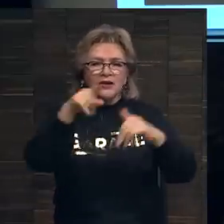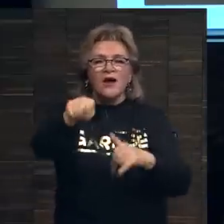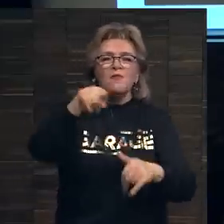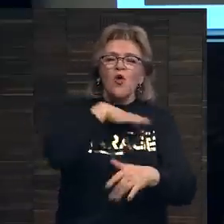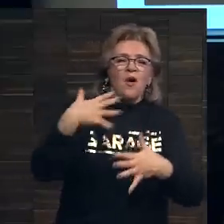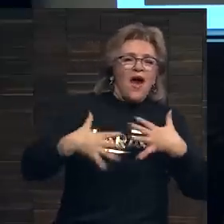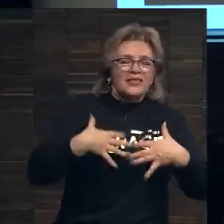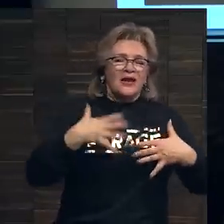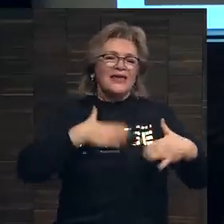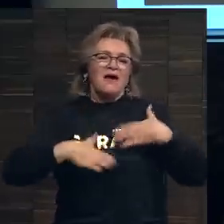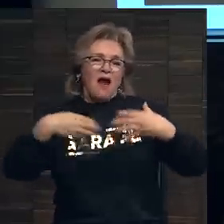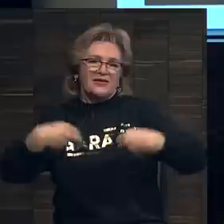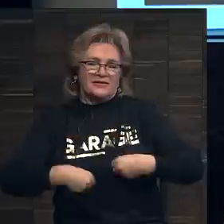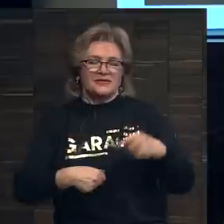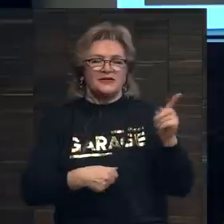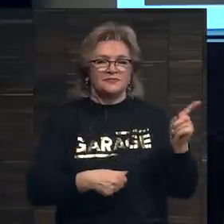радости.